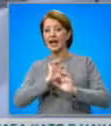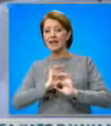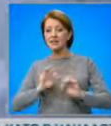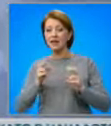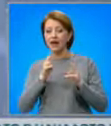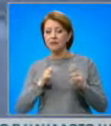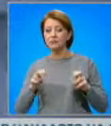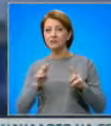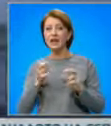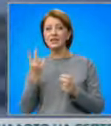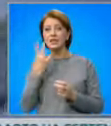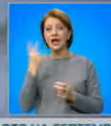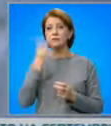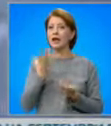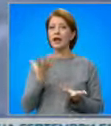наказание на виновните.